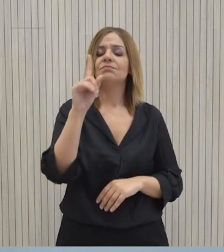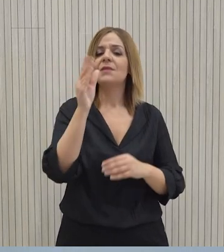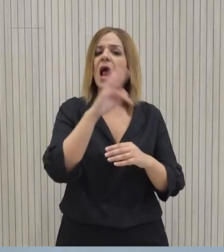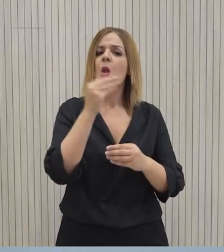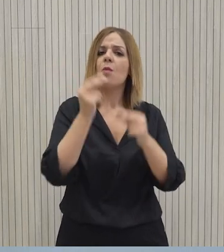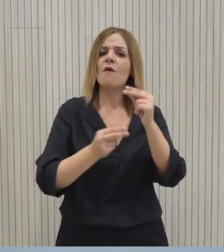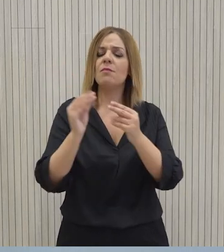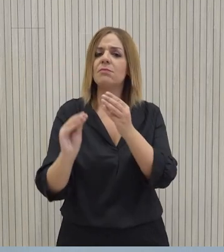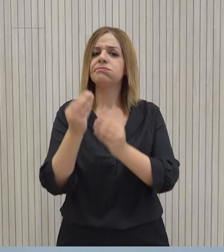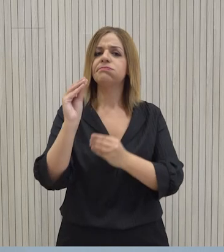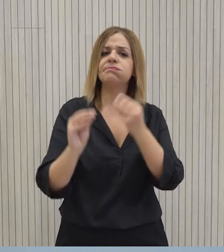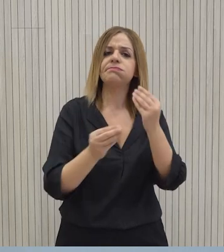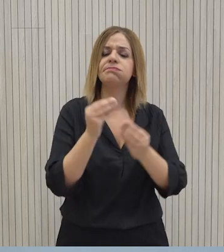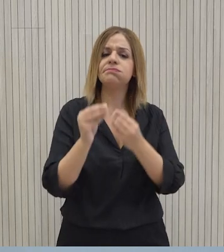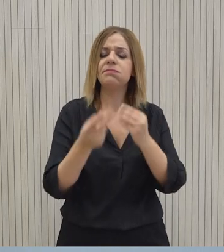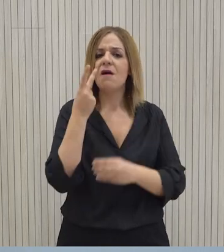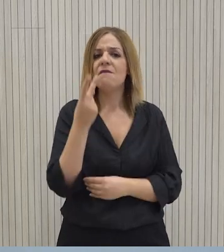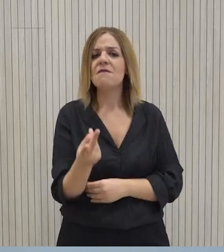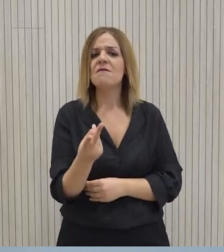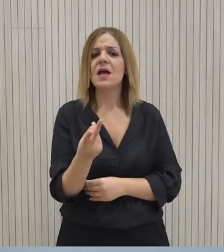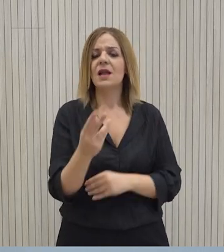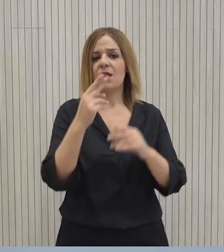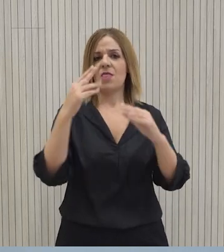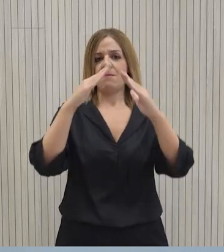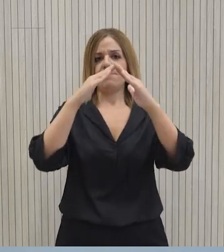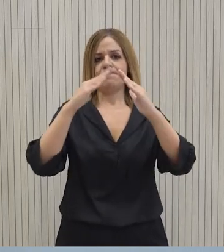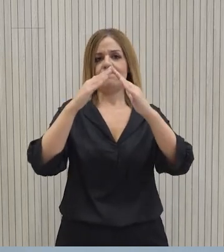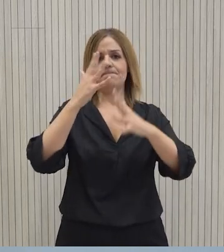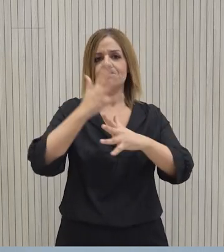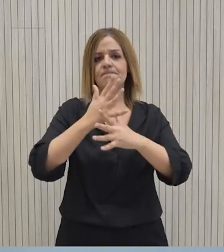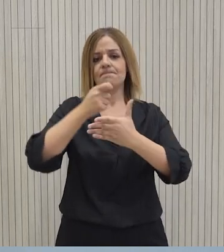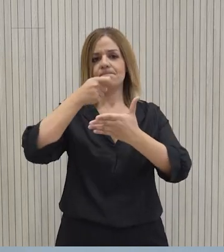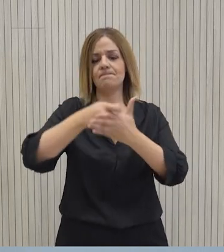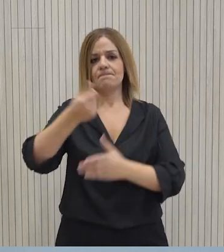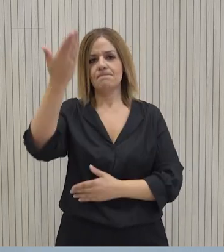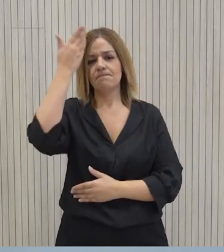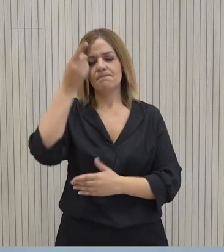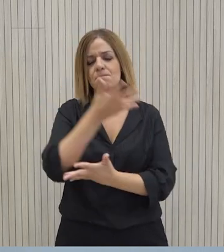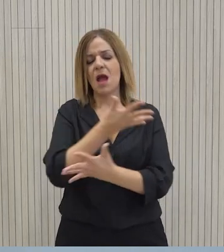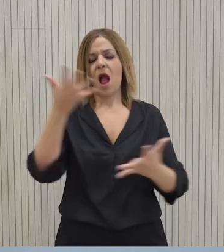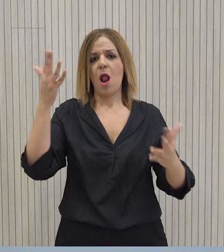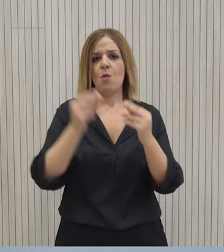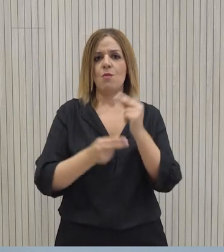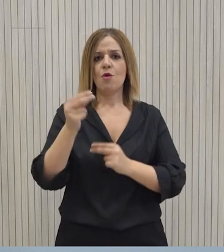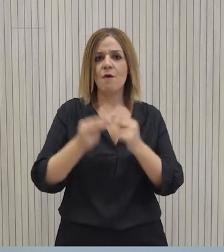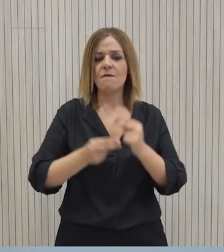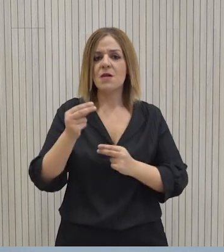μέσα από τις τελευταίες έρευνες είναι το στεγαστικό το μεγαλύτερο πρόβλημα αυτή τη στιγμή.